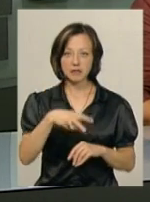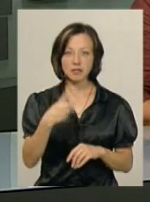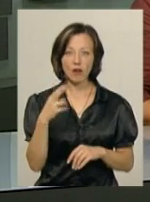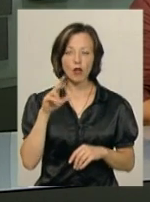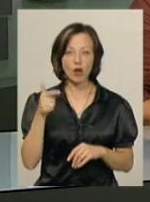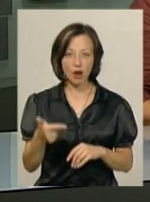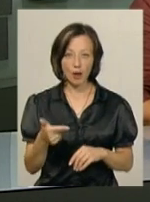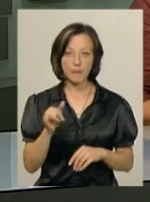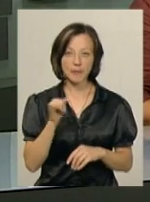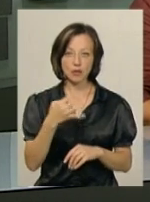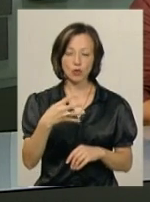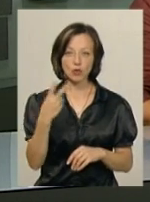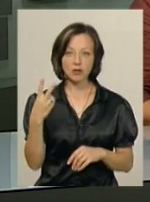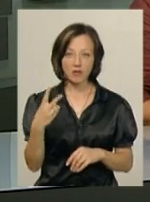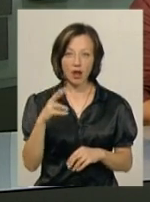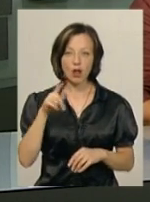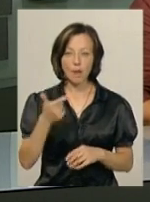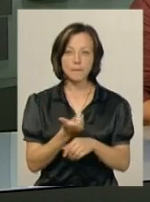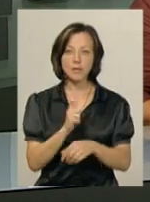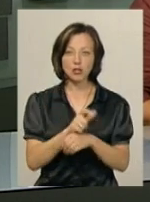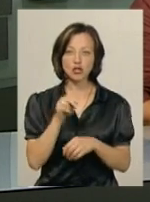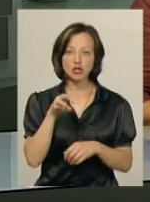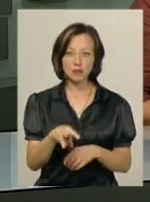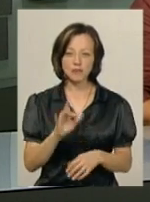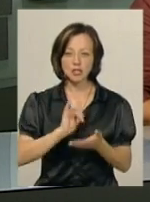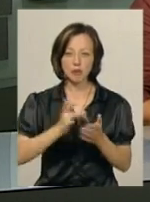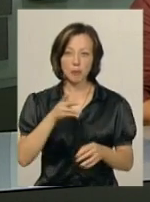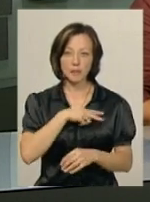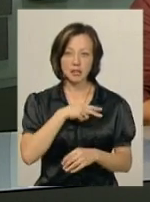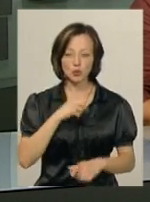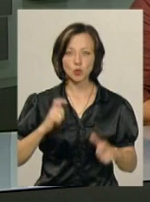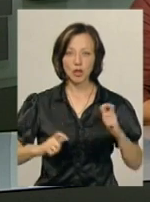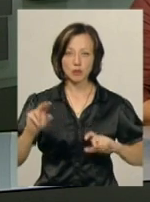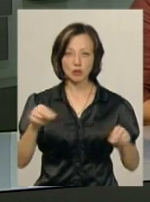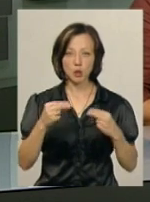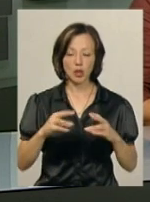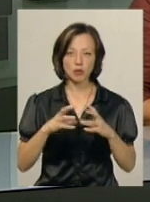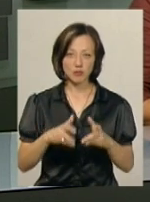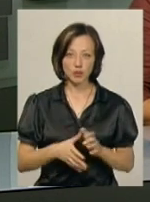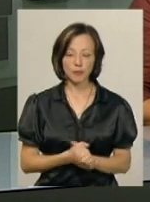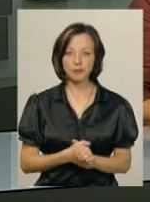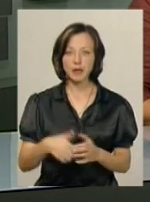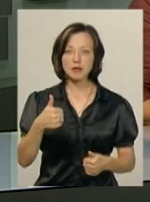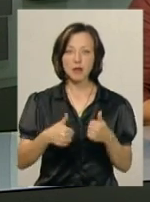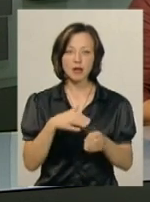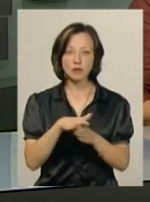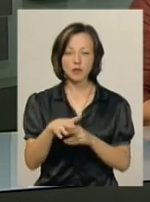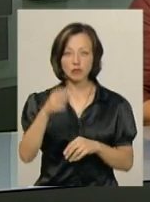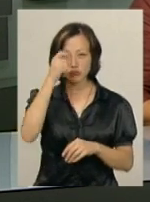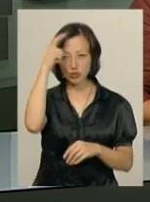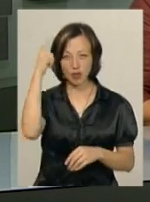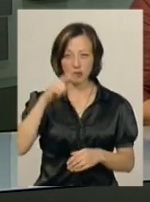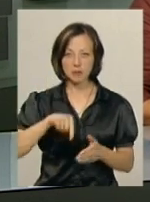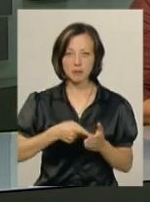кг і на 42,5 кг більше, ніж у срібної призерки студентського чемпіонату світу. Змагання відбувалися в Чехії,